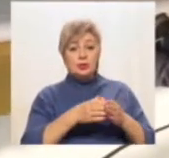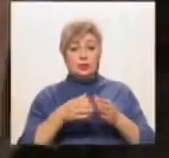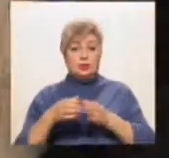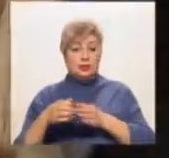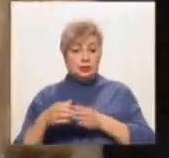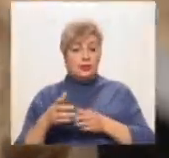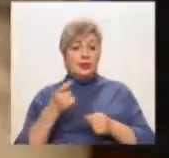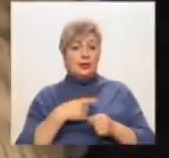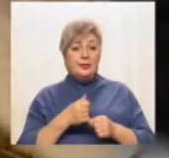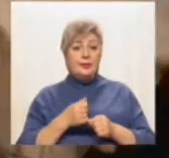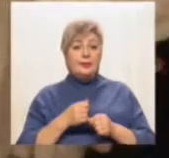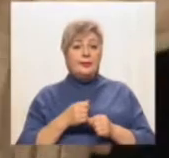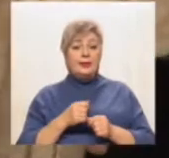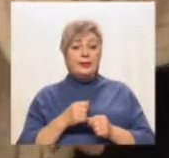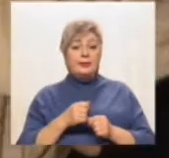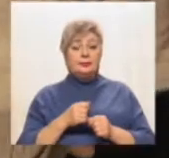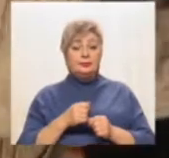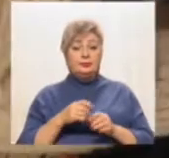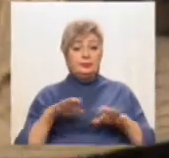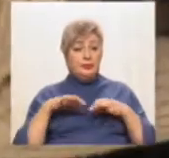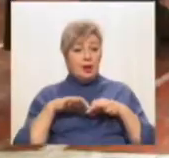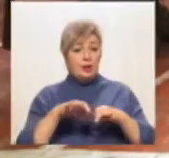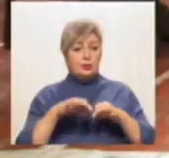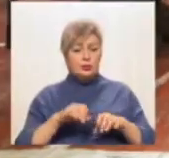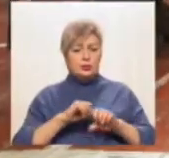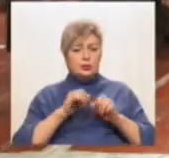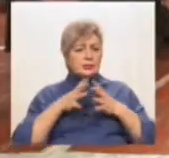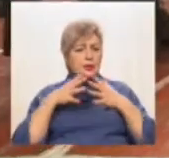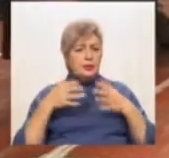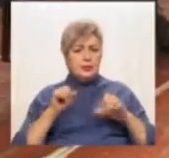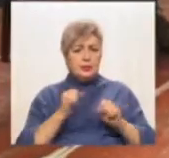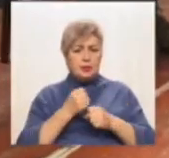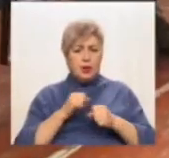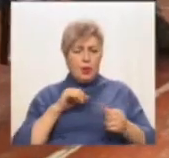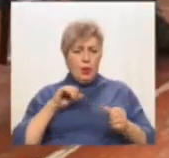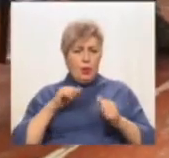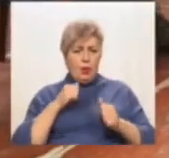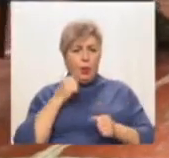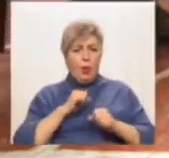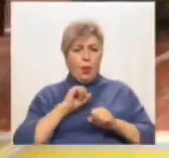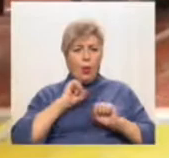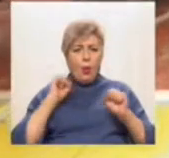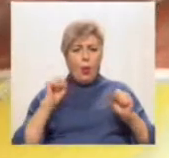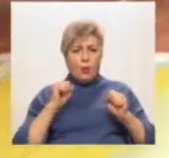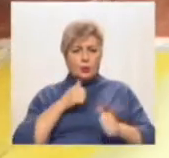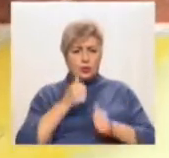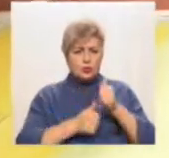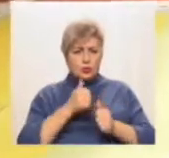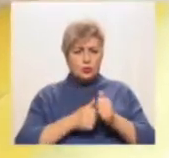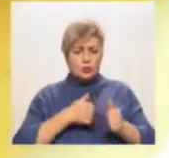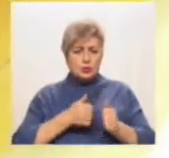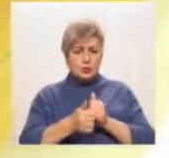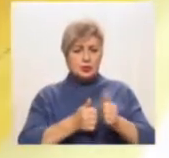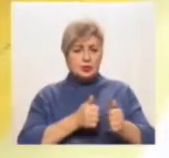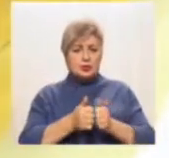транспорту з дотриманням правил дорожнього руху. Рух з максимальною швидкістю гоночною трасою, фристайл, технічне конструювання пристроїв та